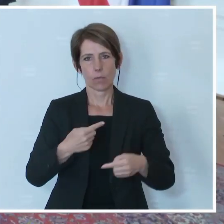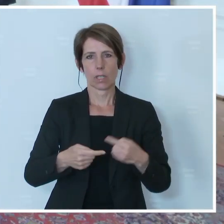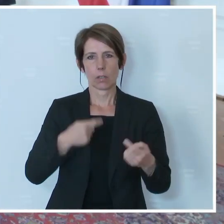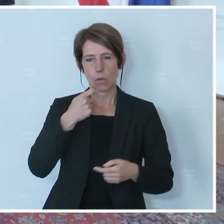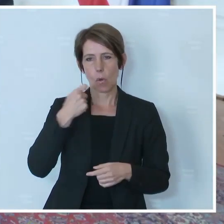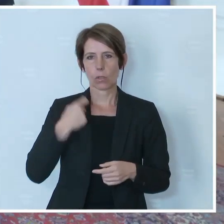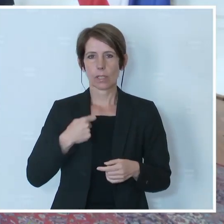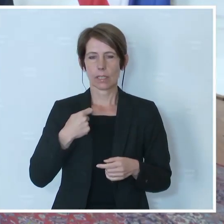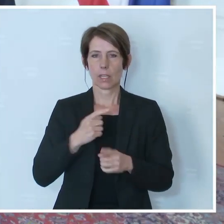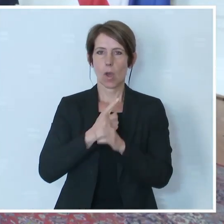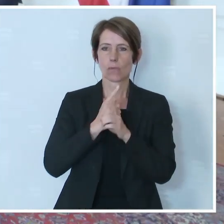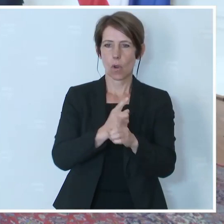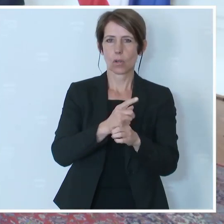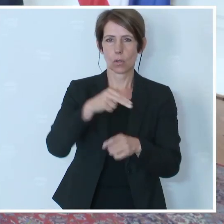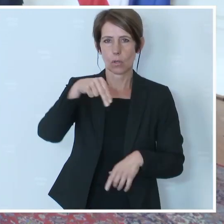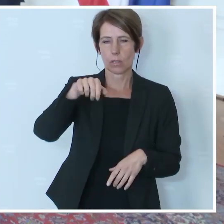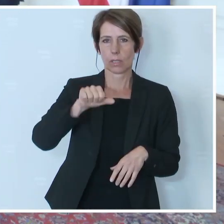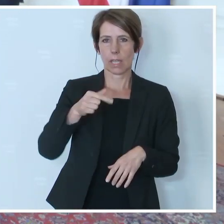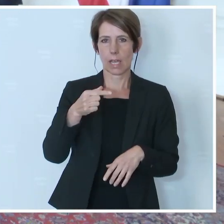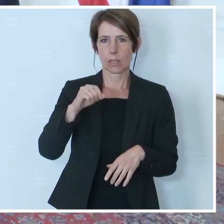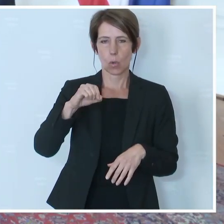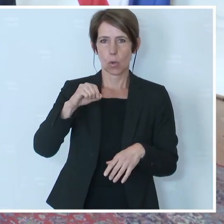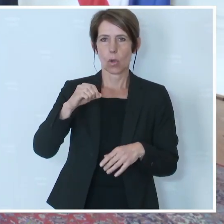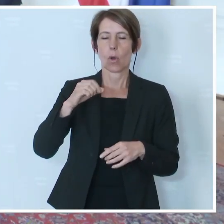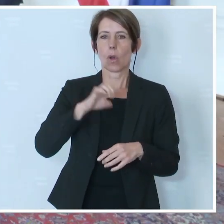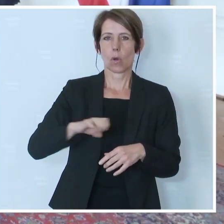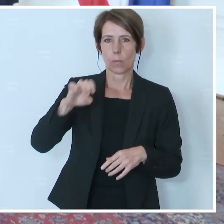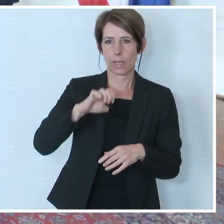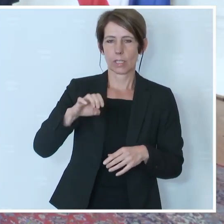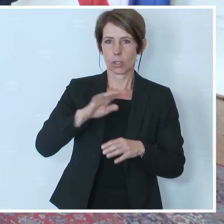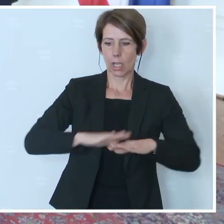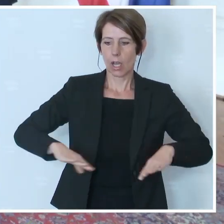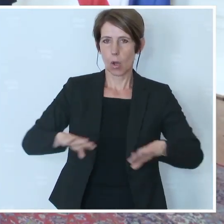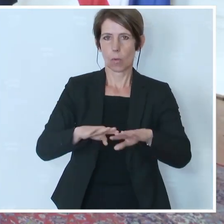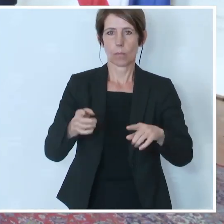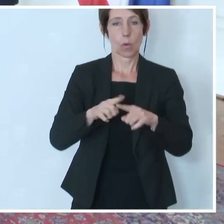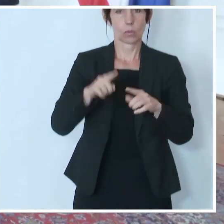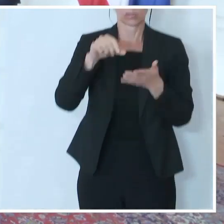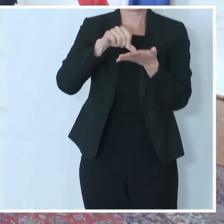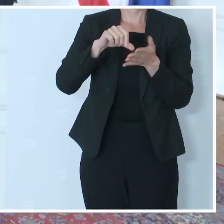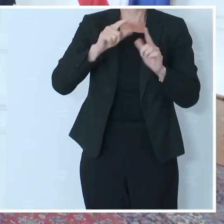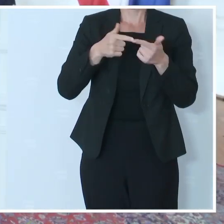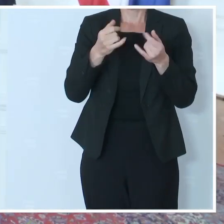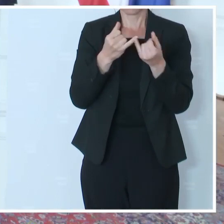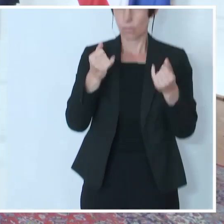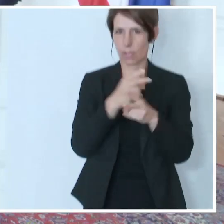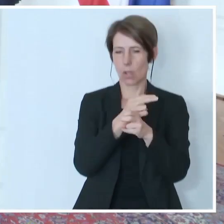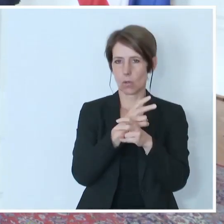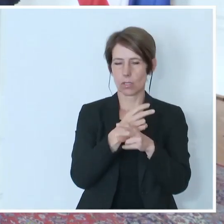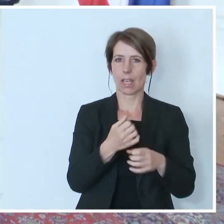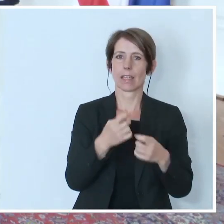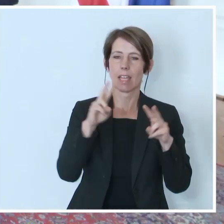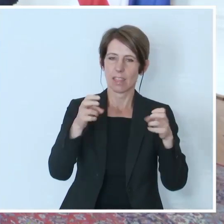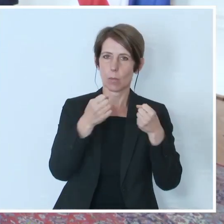NATO-Europäische Union und insbesondere den zentraleuropäischen Ländern wie Österreich abgehalten, von der Sicherheitslage bis zur Sicherheit